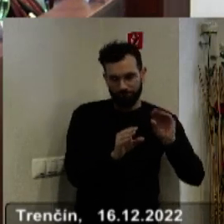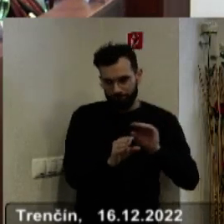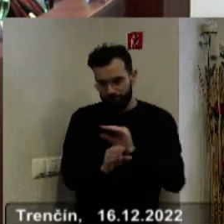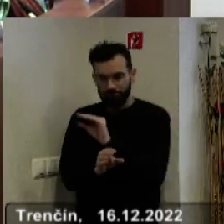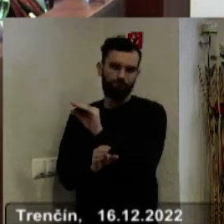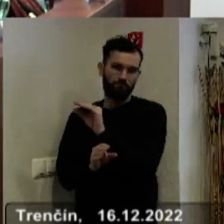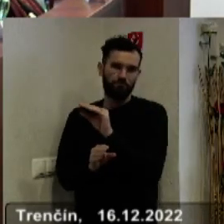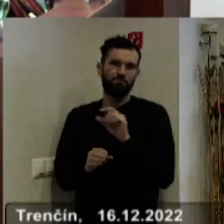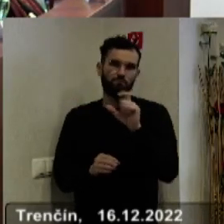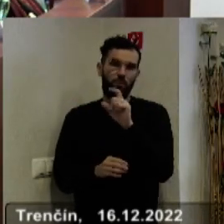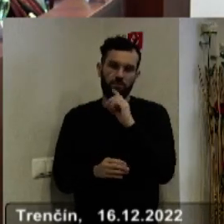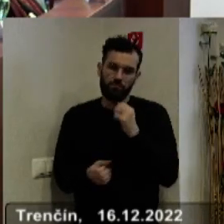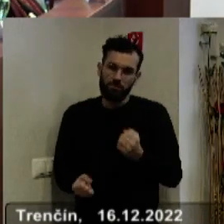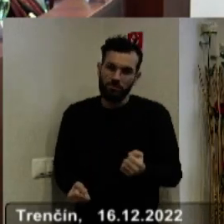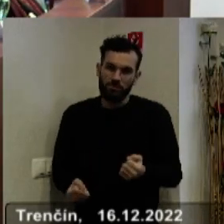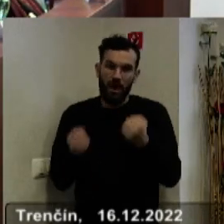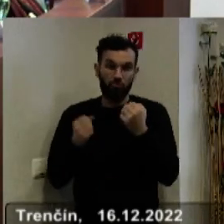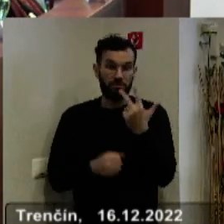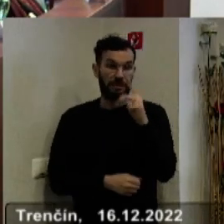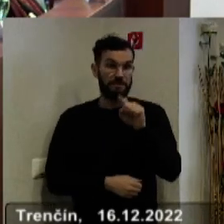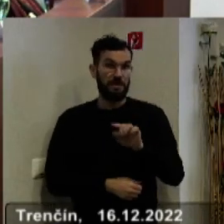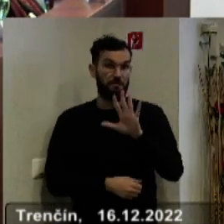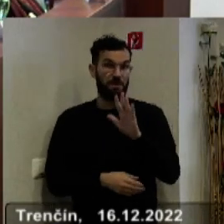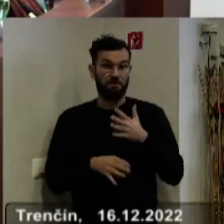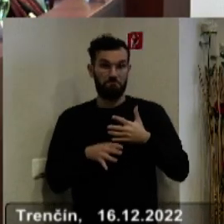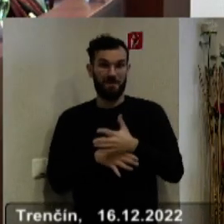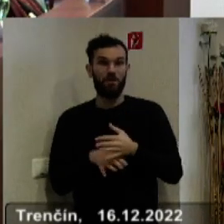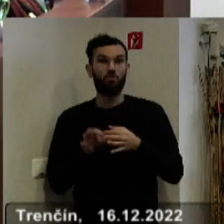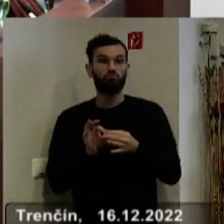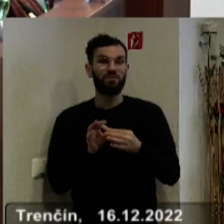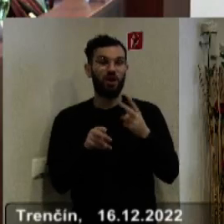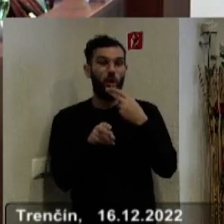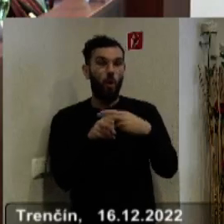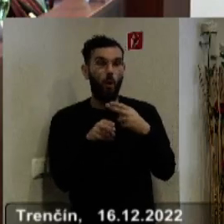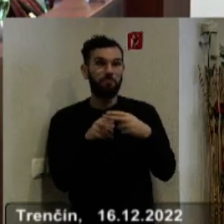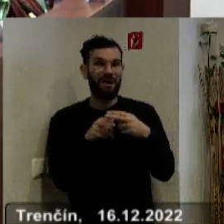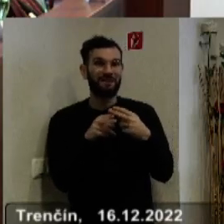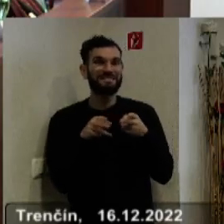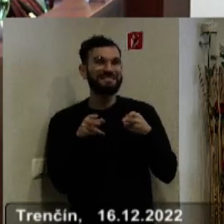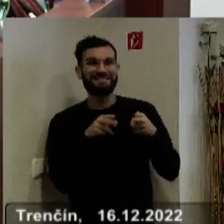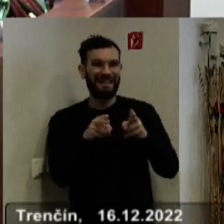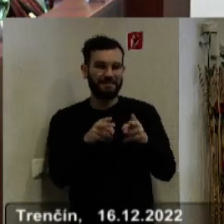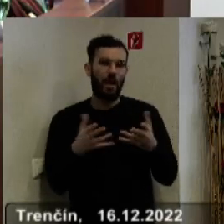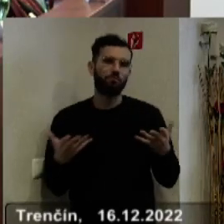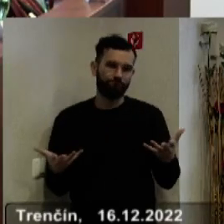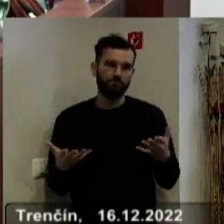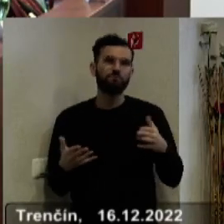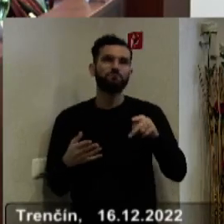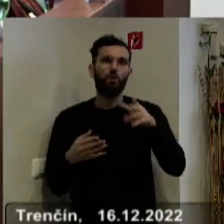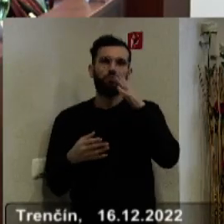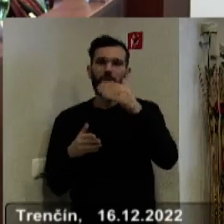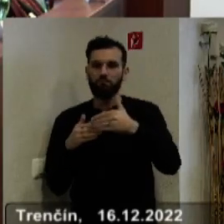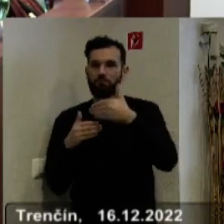to bolo veľmi ťažké nájsť 3,5 milióna eur na plán oprav ciest, súvislé opravy to bude ďalší bod, ktorý bude po